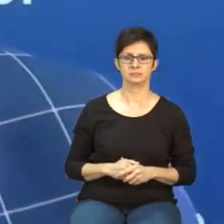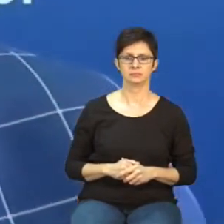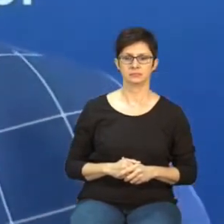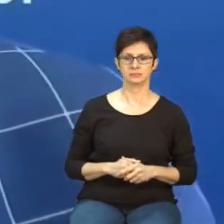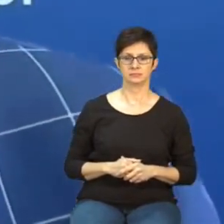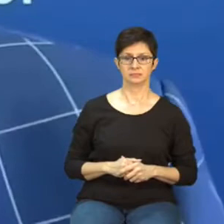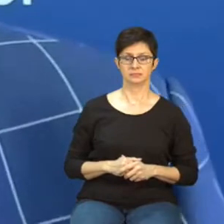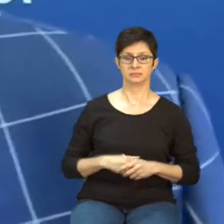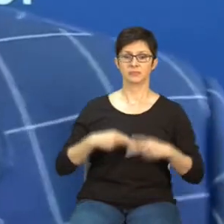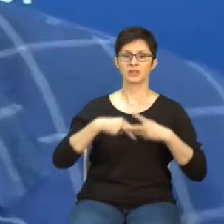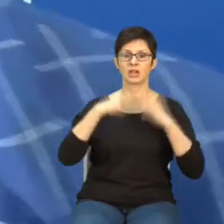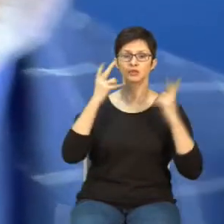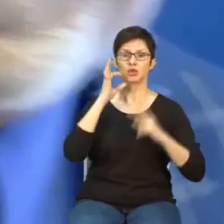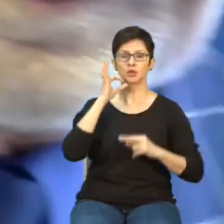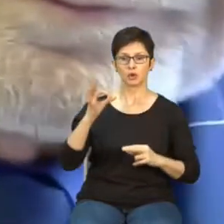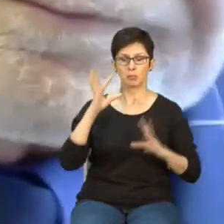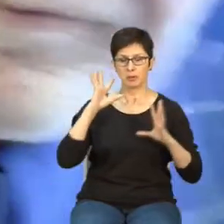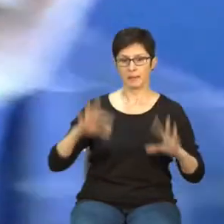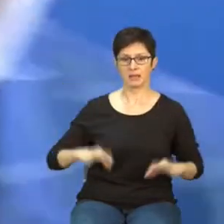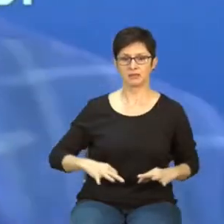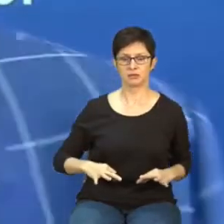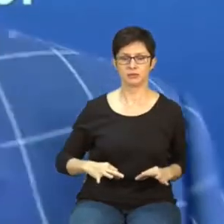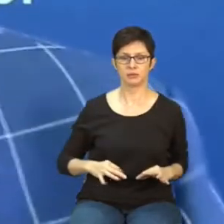Dzień dobry państwu.